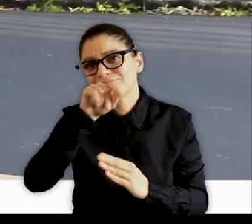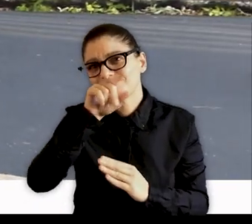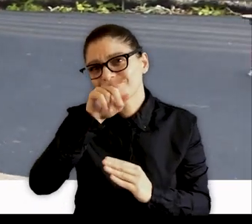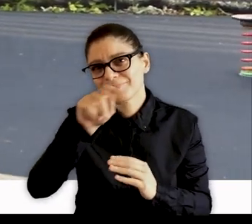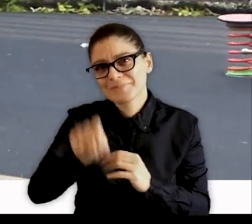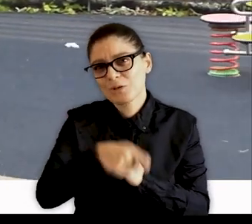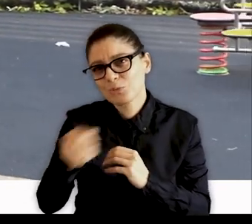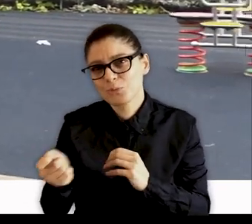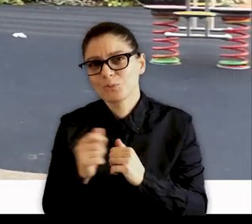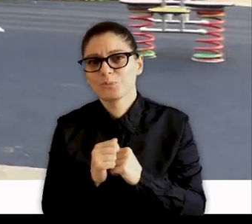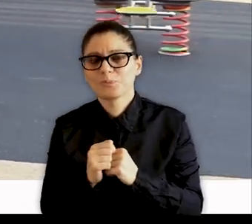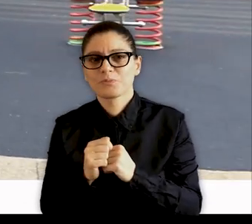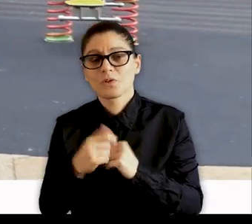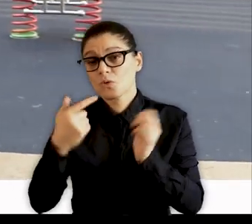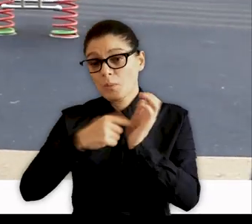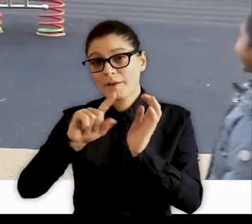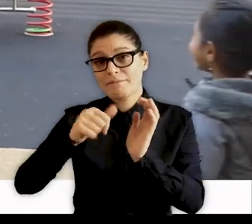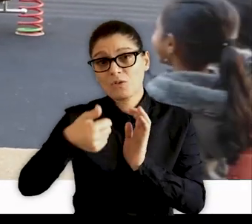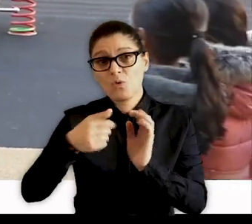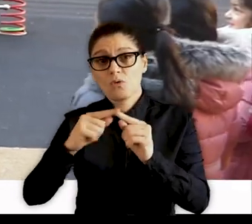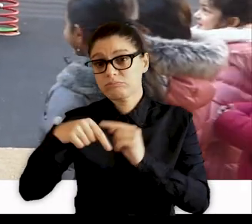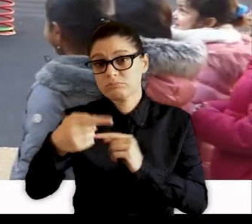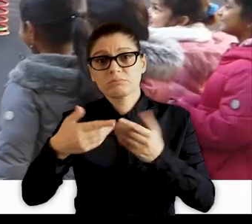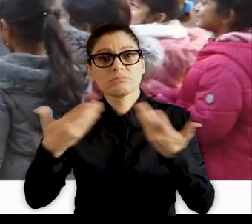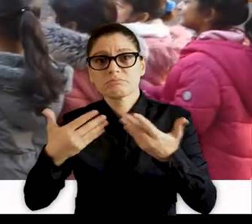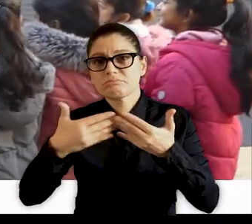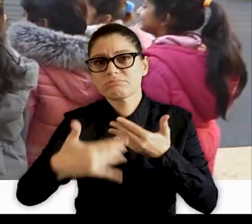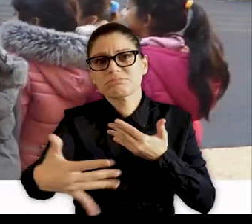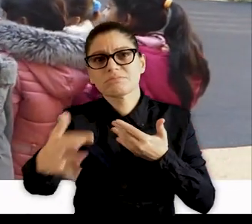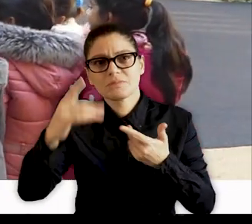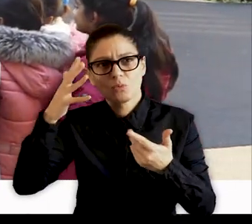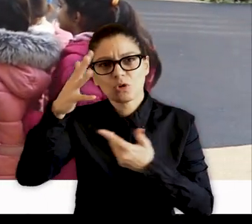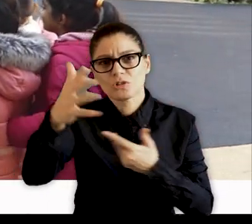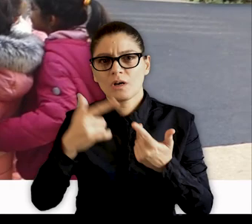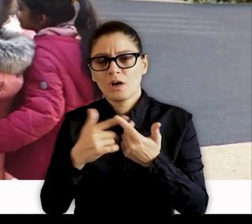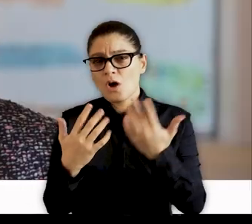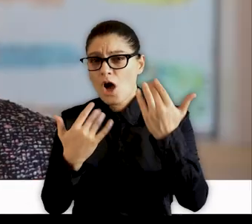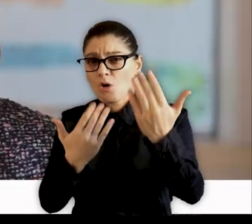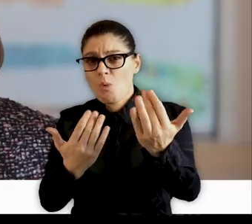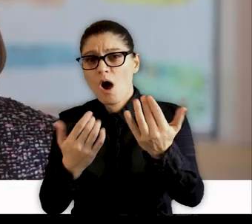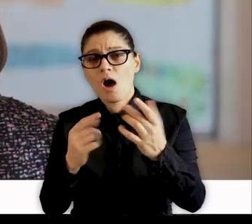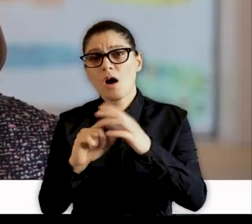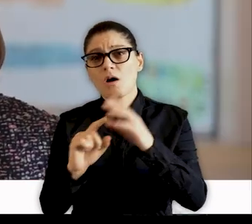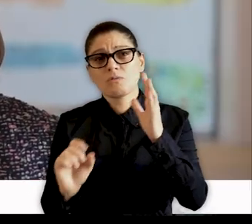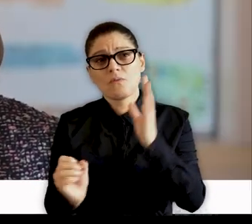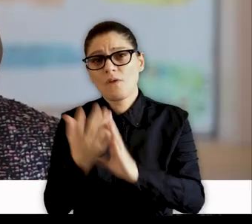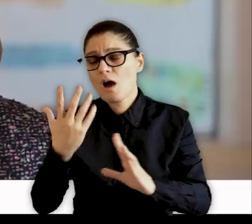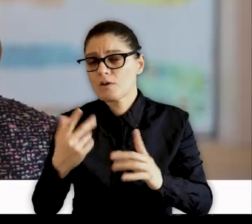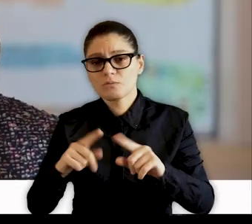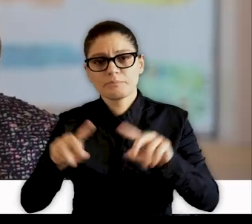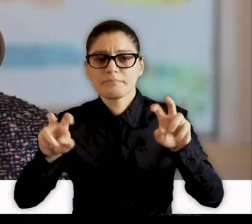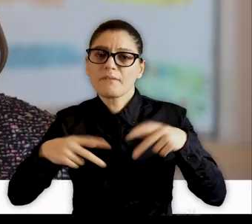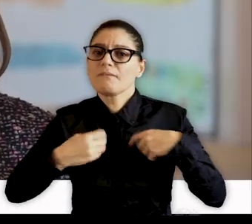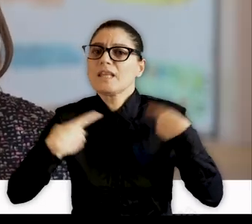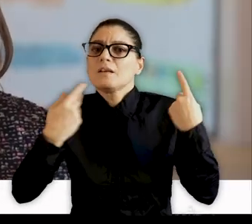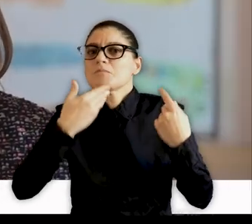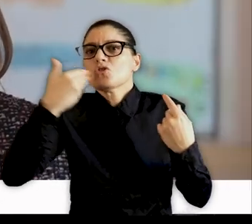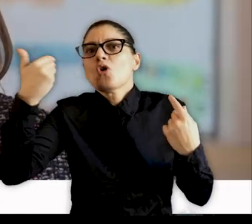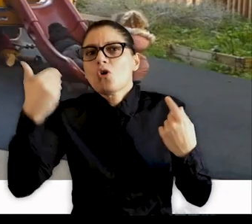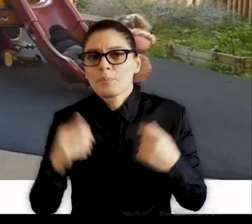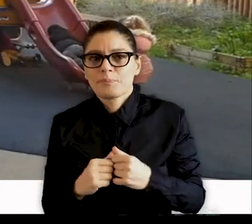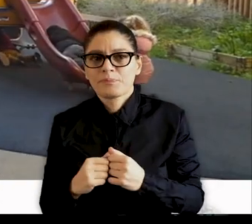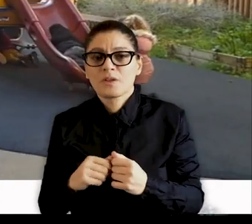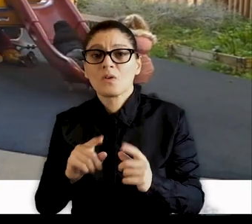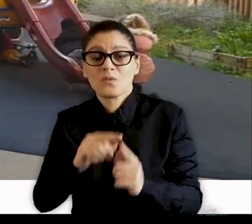est à nos portes et nous avons l'espoir d'un retour progressif à une vie normale parce que le vaccin arrive et avec eux le